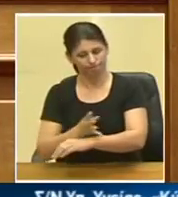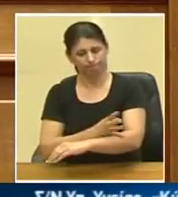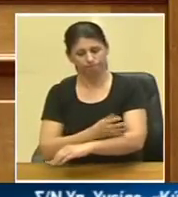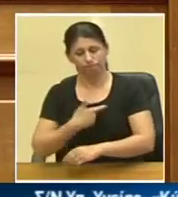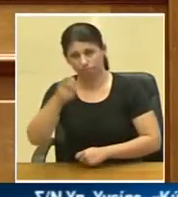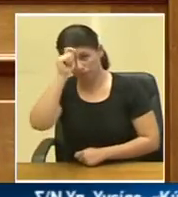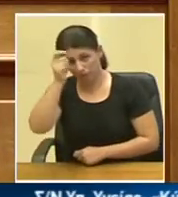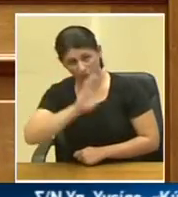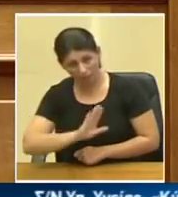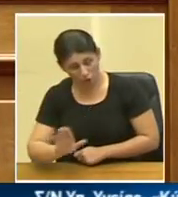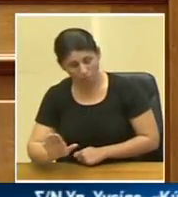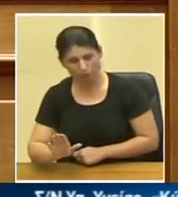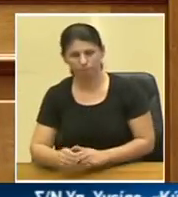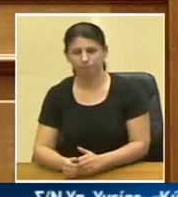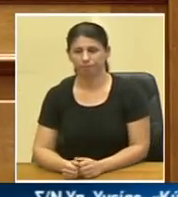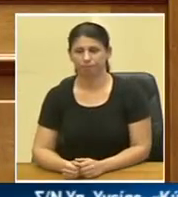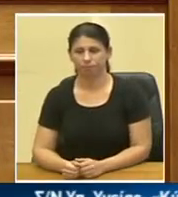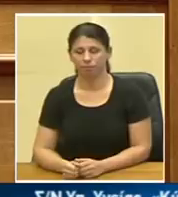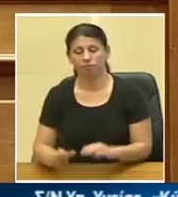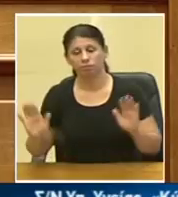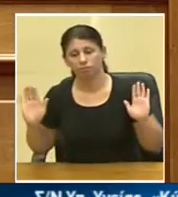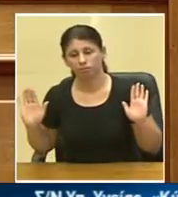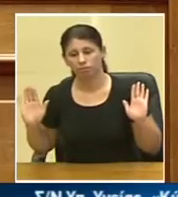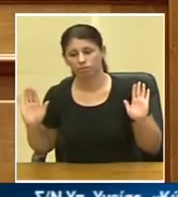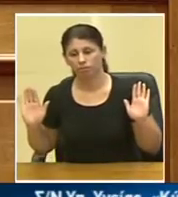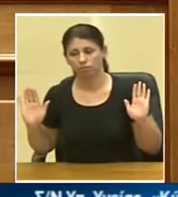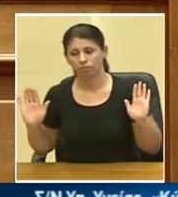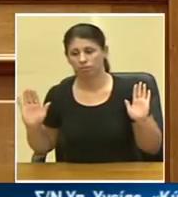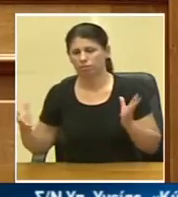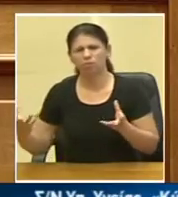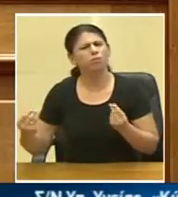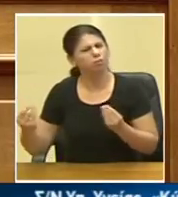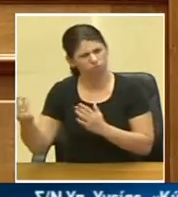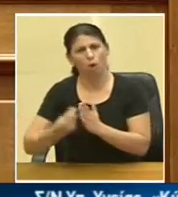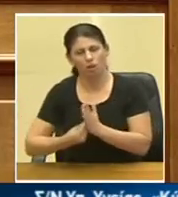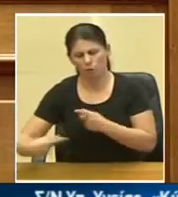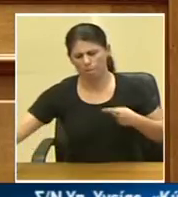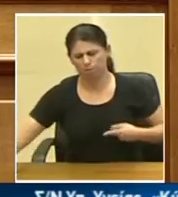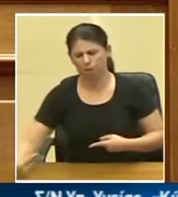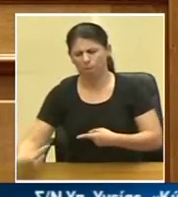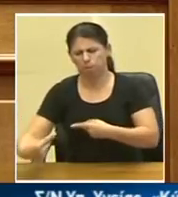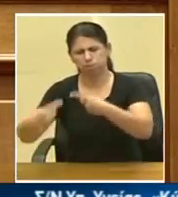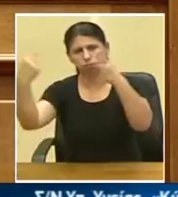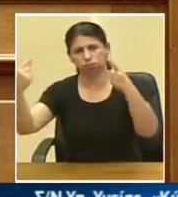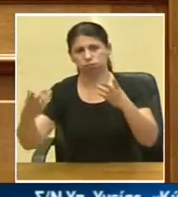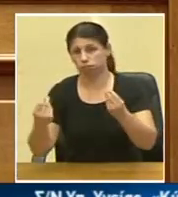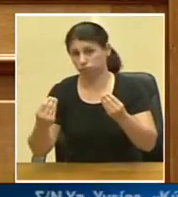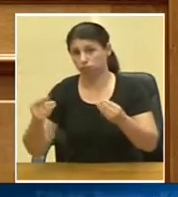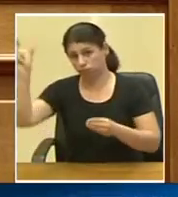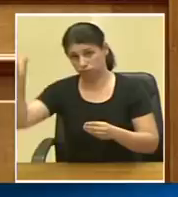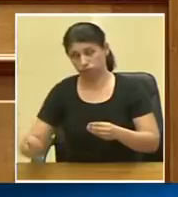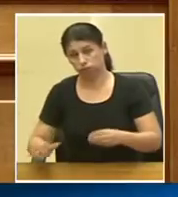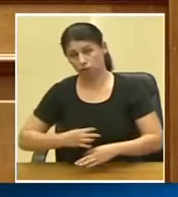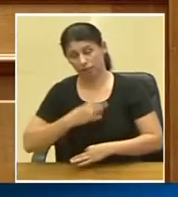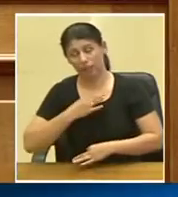παρά το ότι έχουμε συγκρουστεί πολύ έντονα με τον κύριο Θοδωράκη,